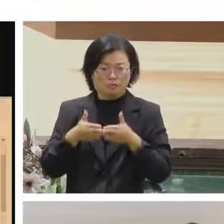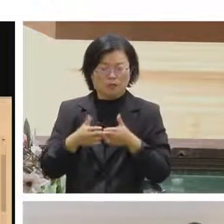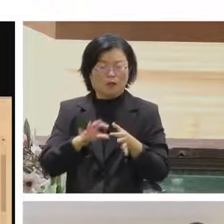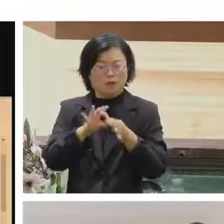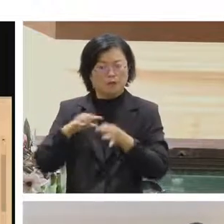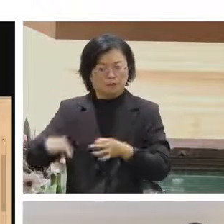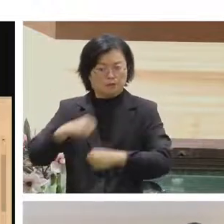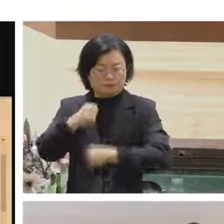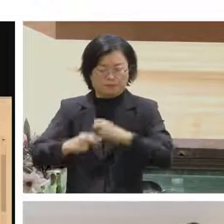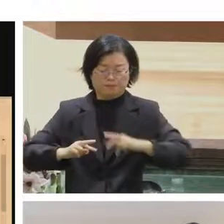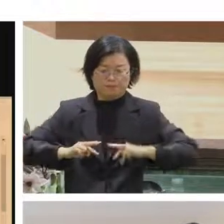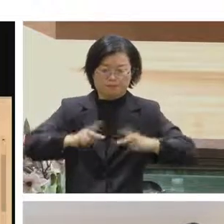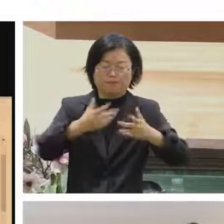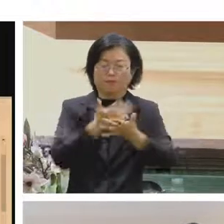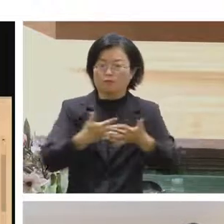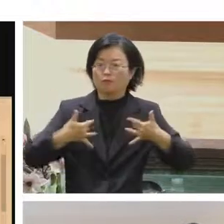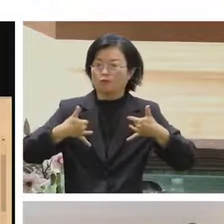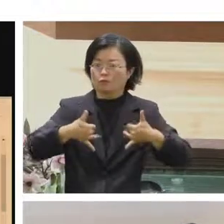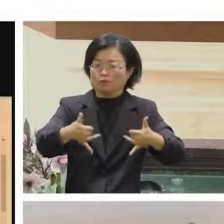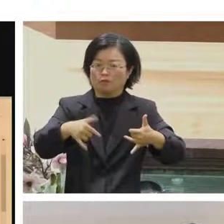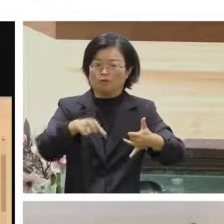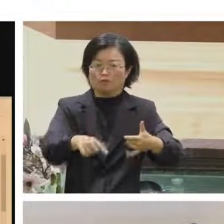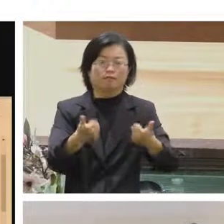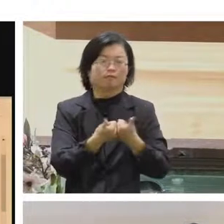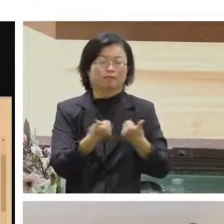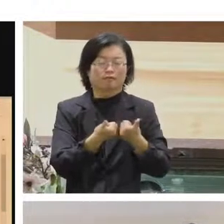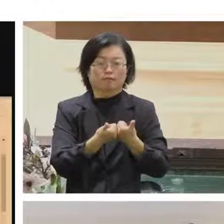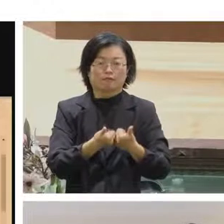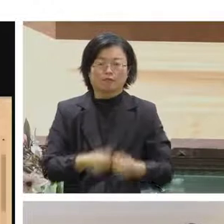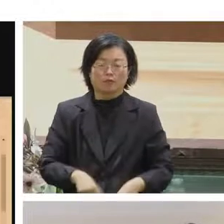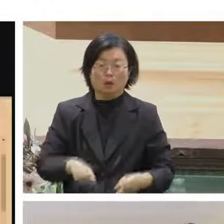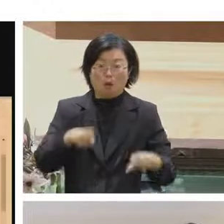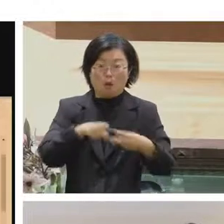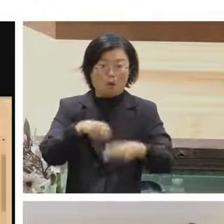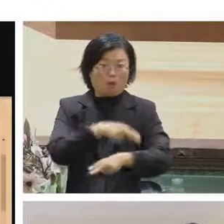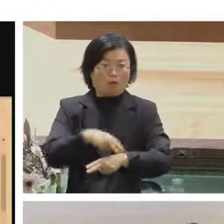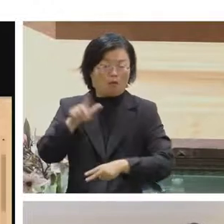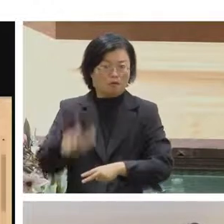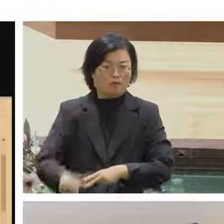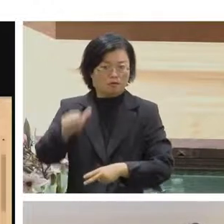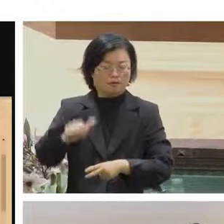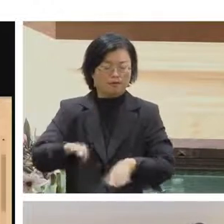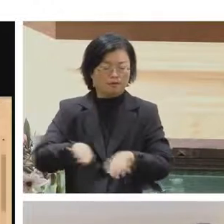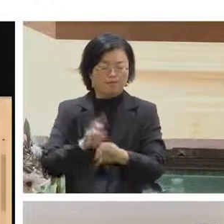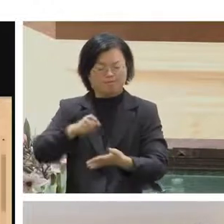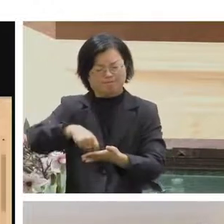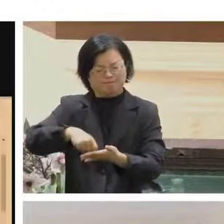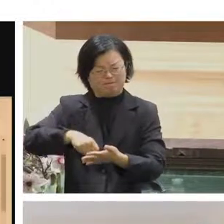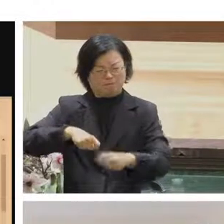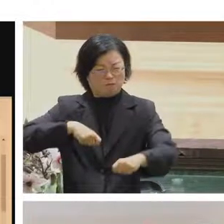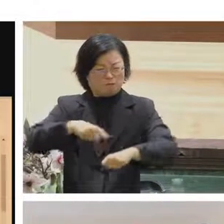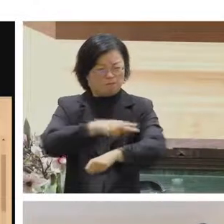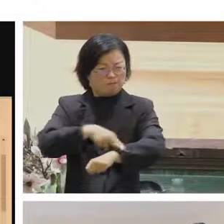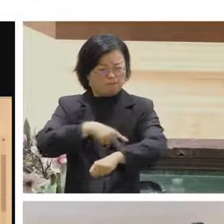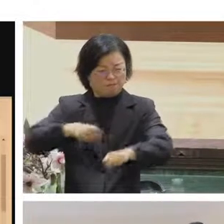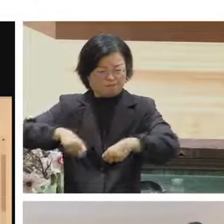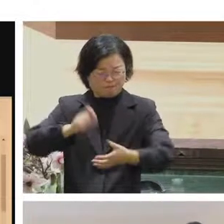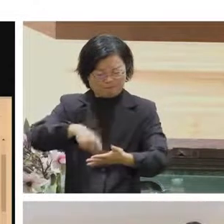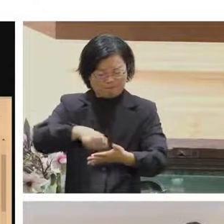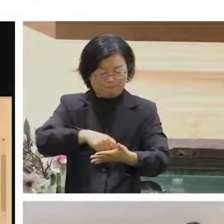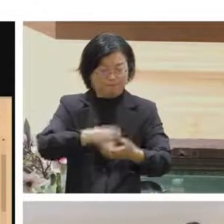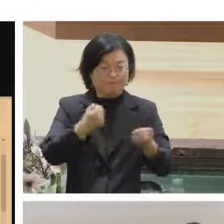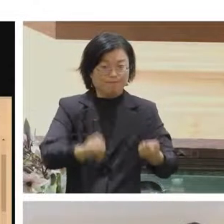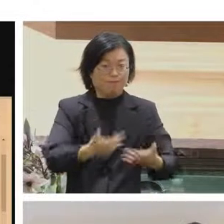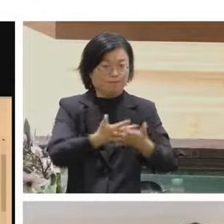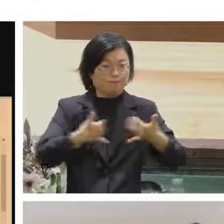上那我們社群G0E揪鬆團的工程師Ronning他就寫了線上揪鬆的平台可以看到在畫面上面